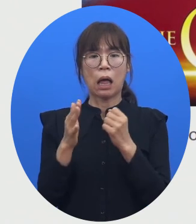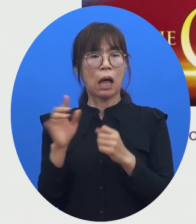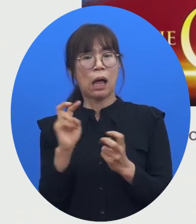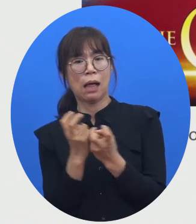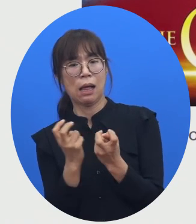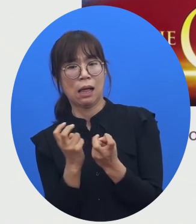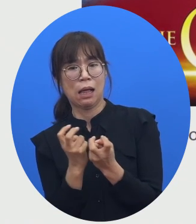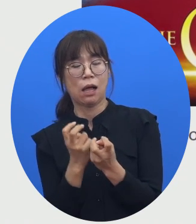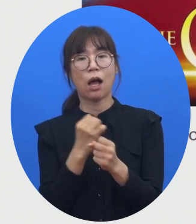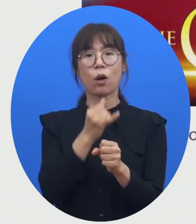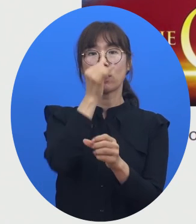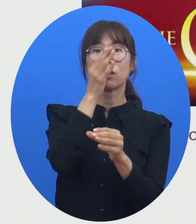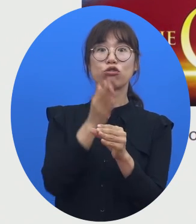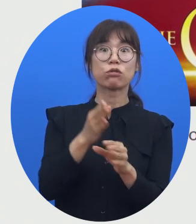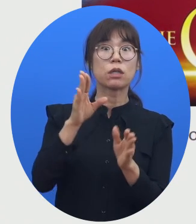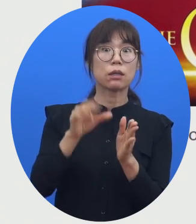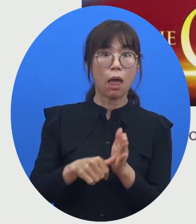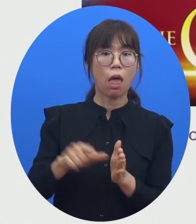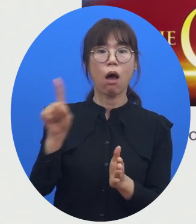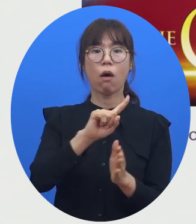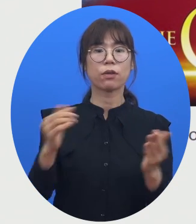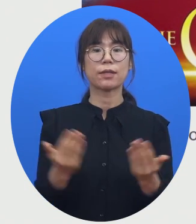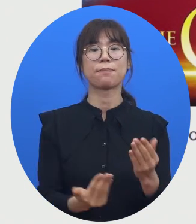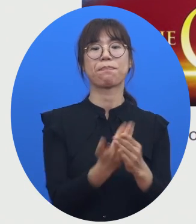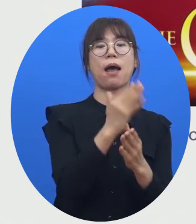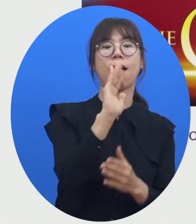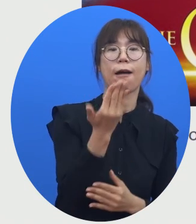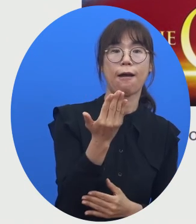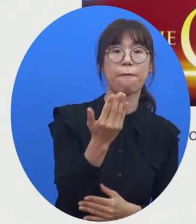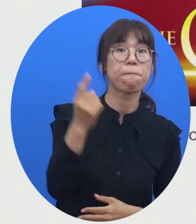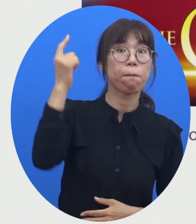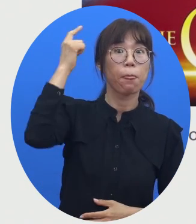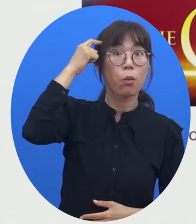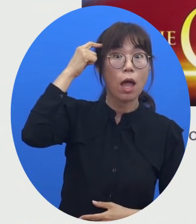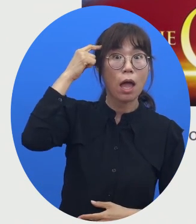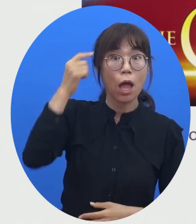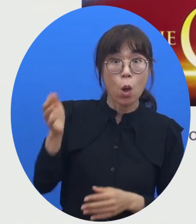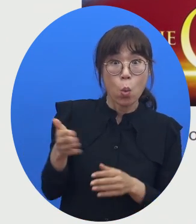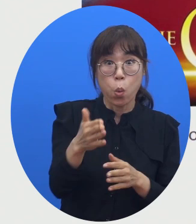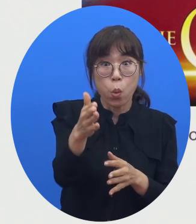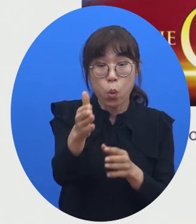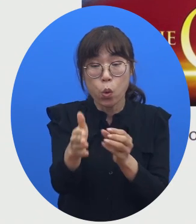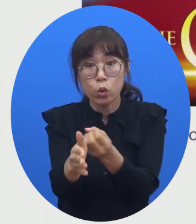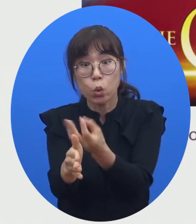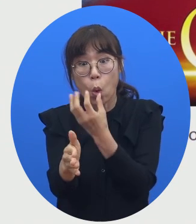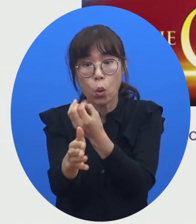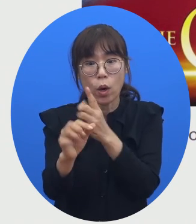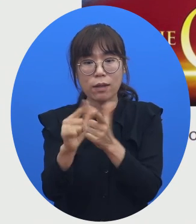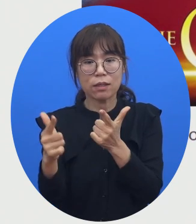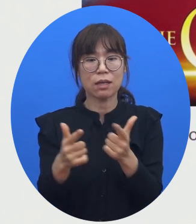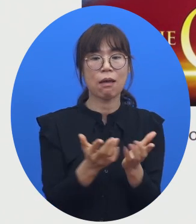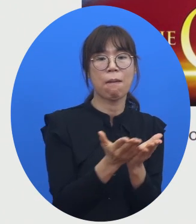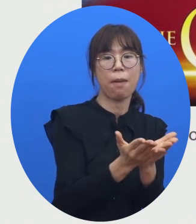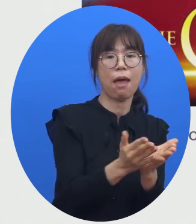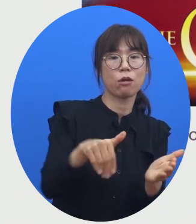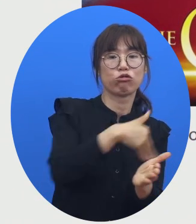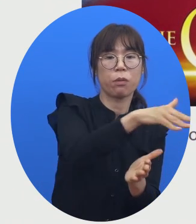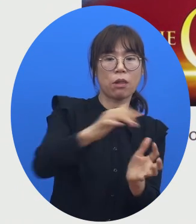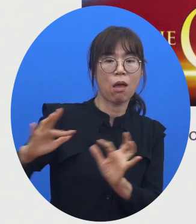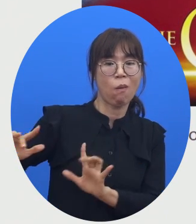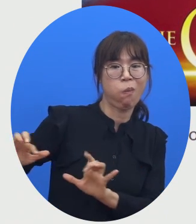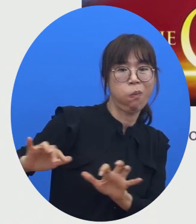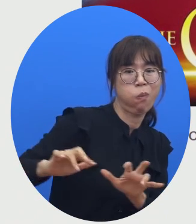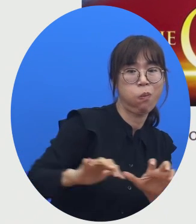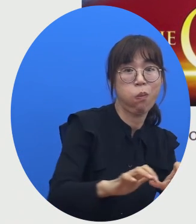있는 그 찰나에 어떤 일이 벌어지냐면 돌고래들이 이 탐사선 주위로 몰려드는 장면이 나옵니다. 그 이유가